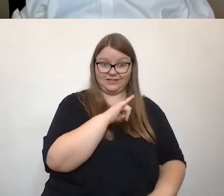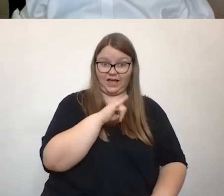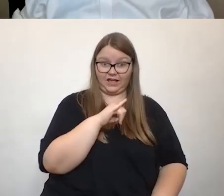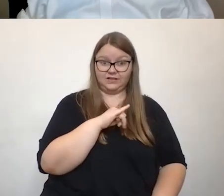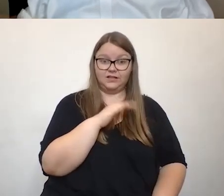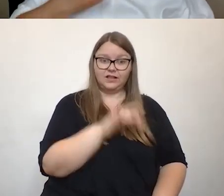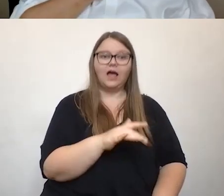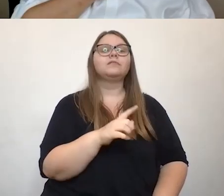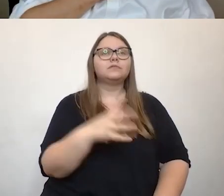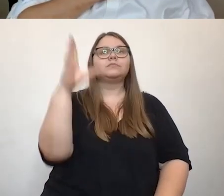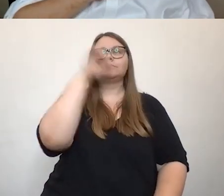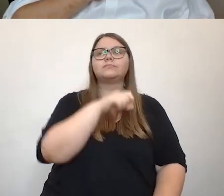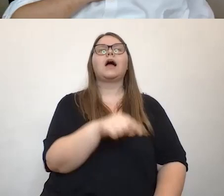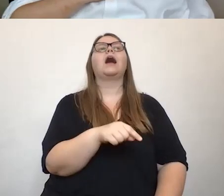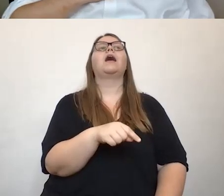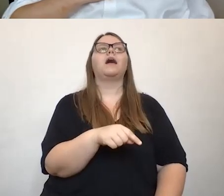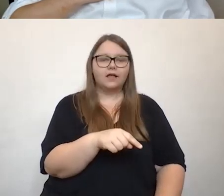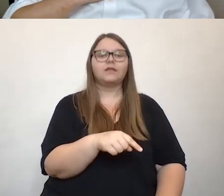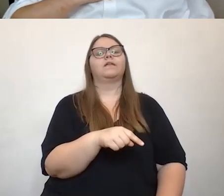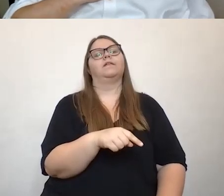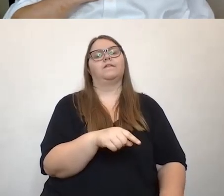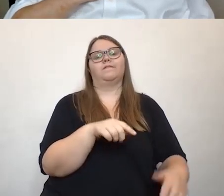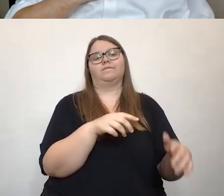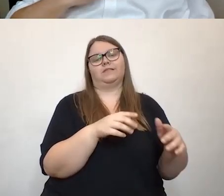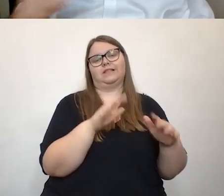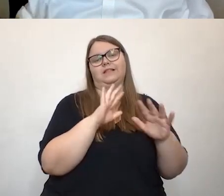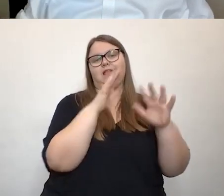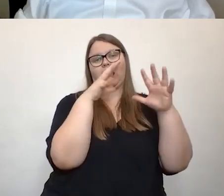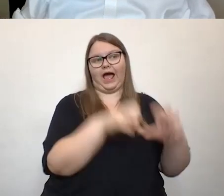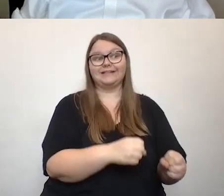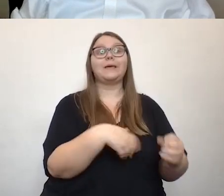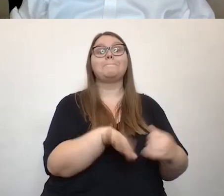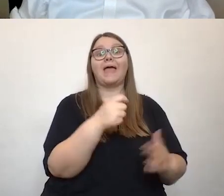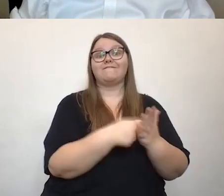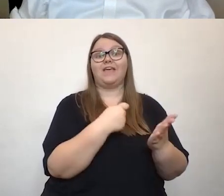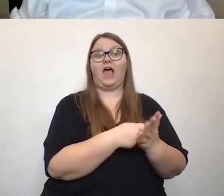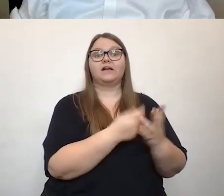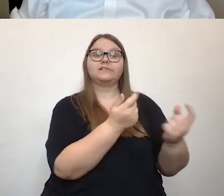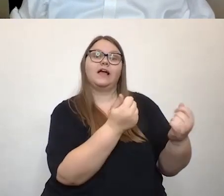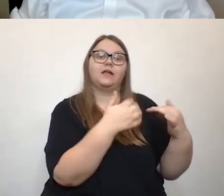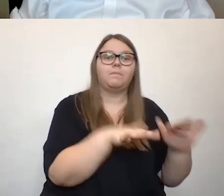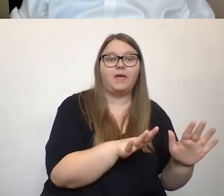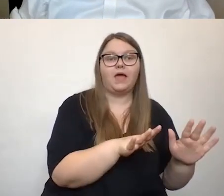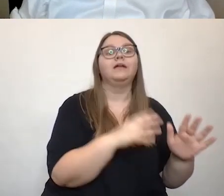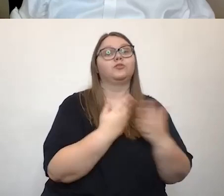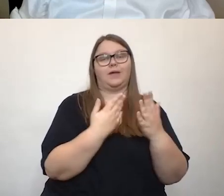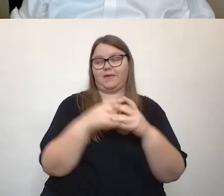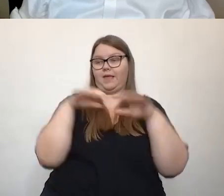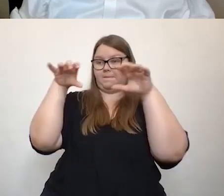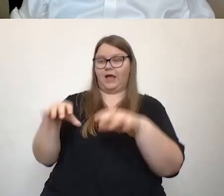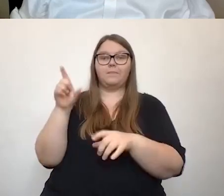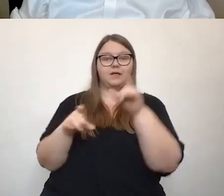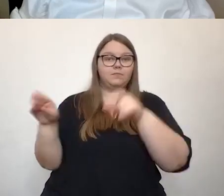nennt sich Return on Visibility, die genau durch diesen Mehrwert letztendlich erheben, der eben aus der Erschließung des Marktes von Menschen mit